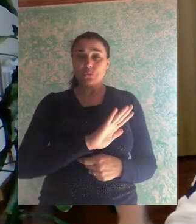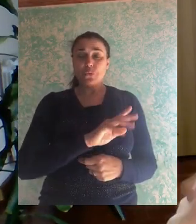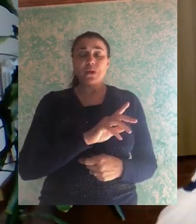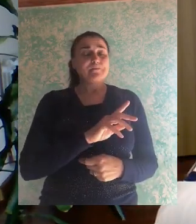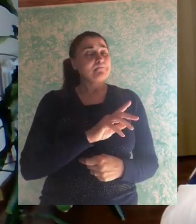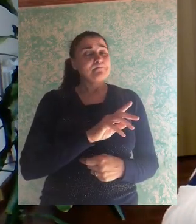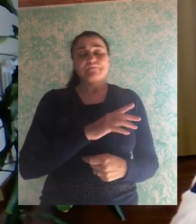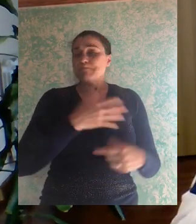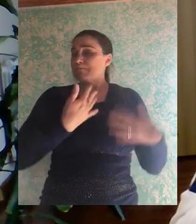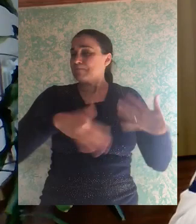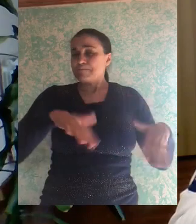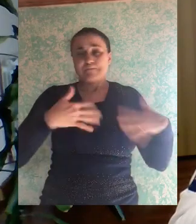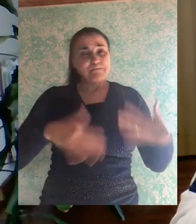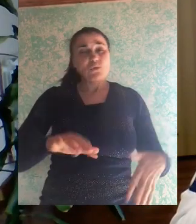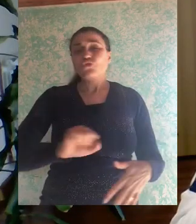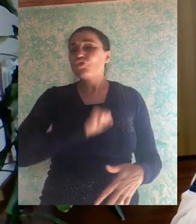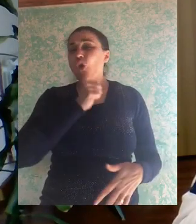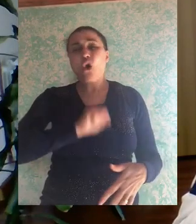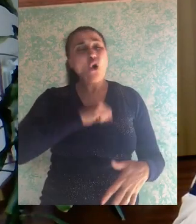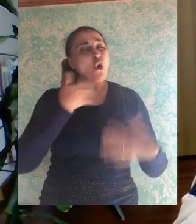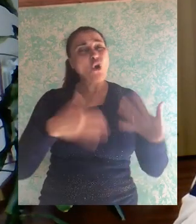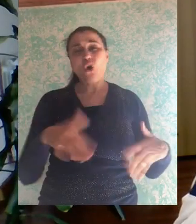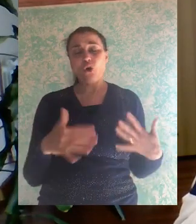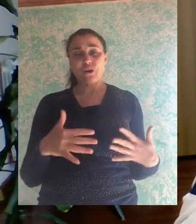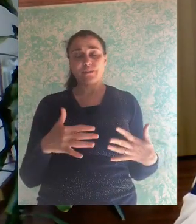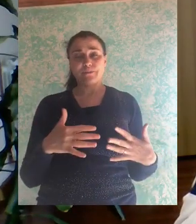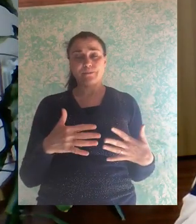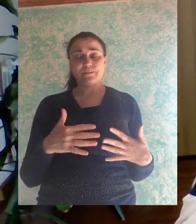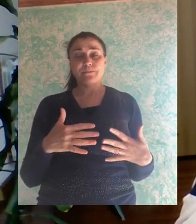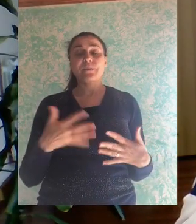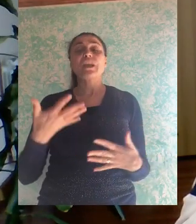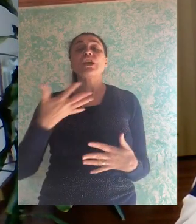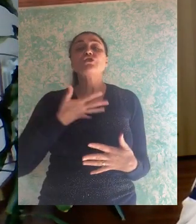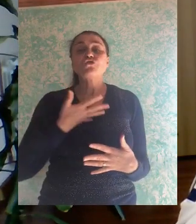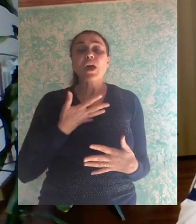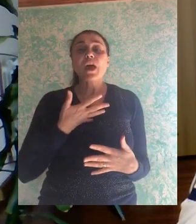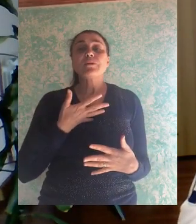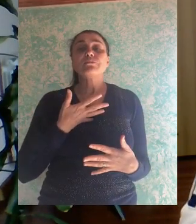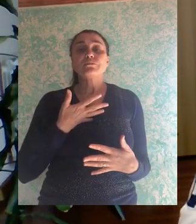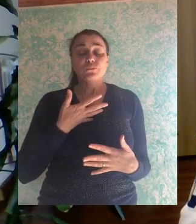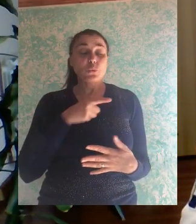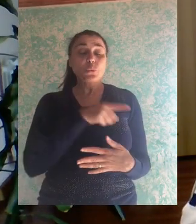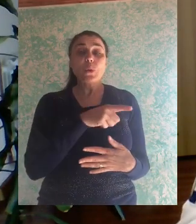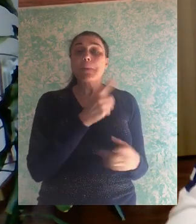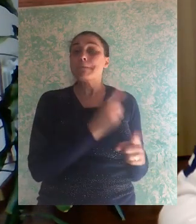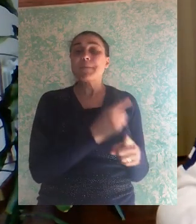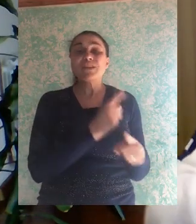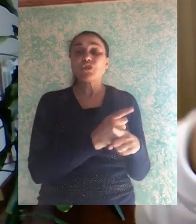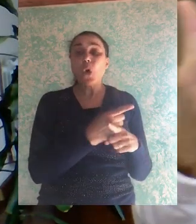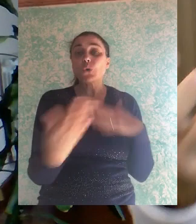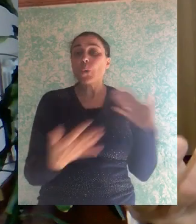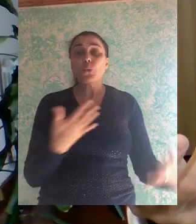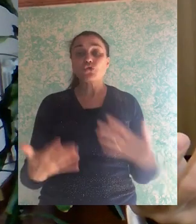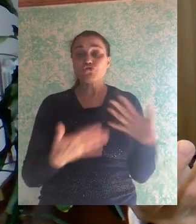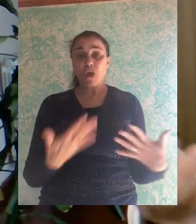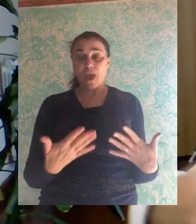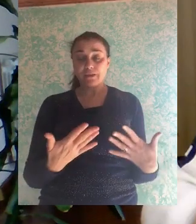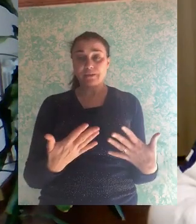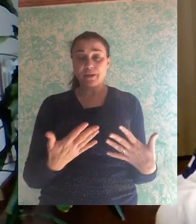affanno c'è un senso urgente che sale